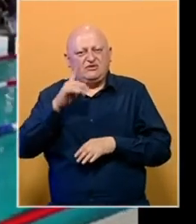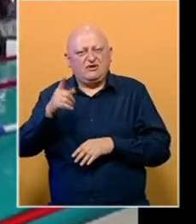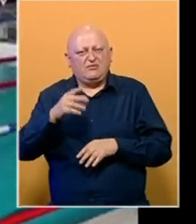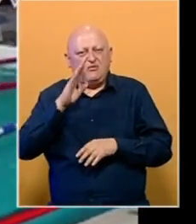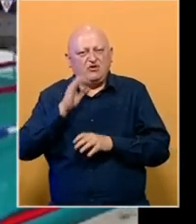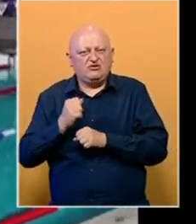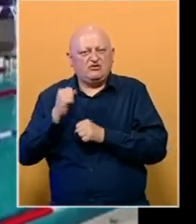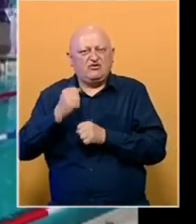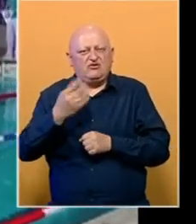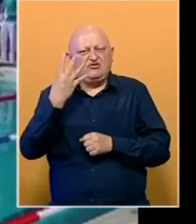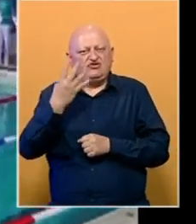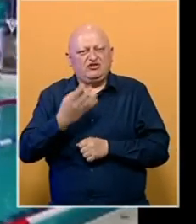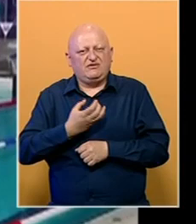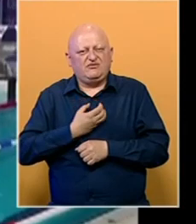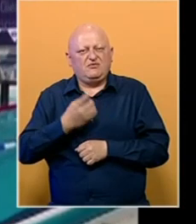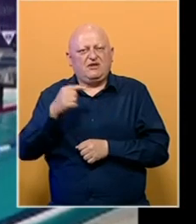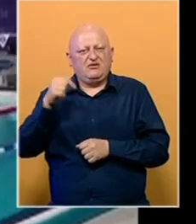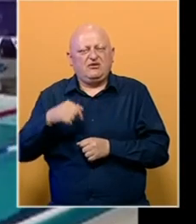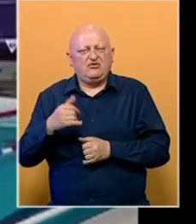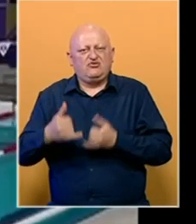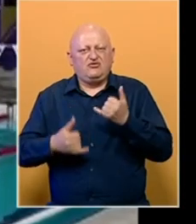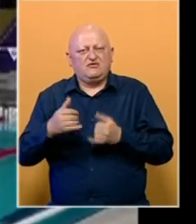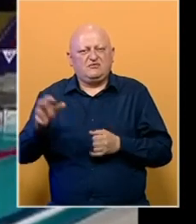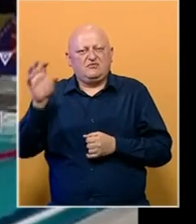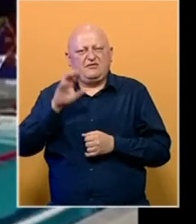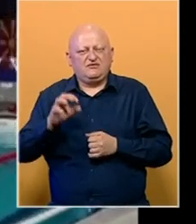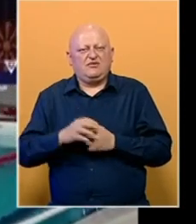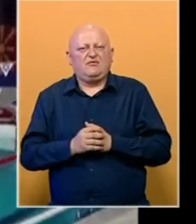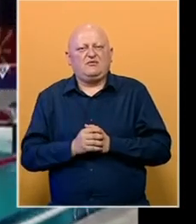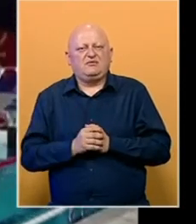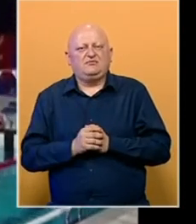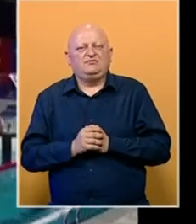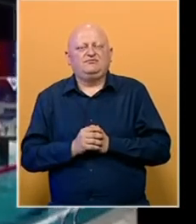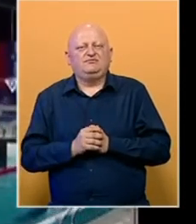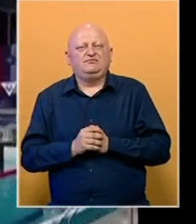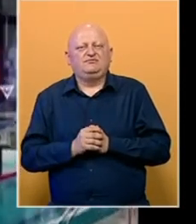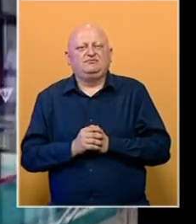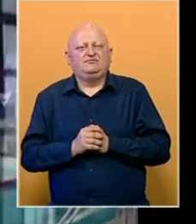mjesto te Bosni i Hercegovini donio već četvrtu medalju na juniorskom prvenstvu Evrope.